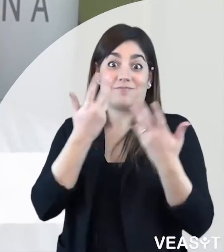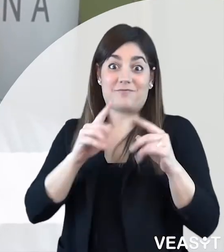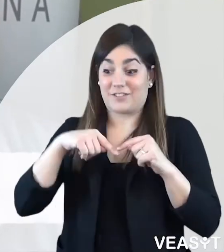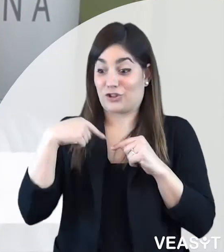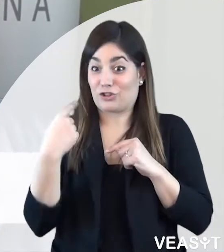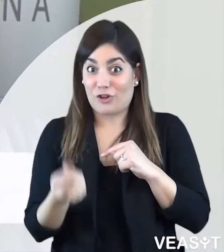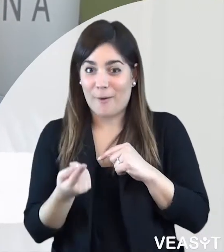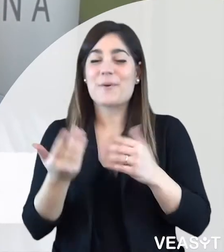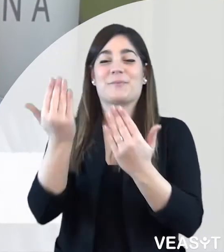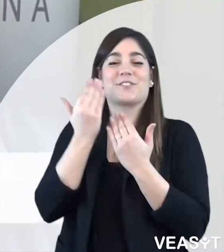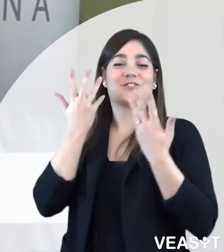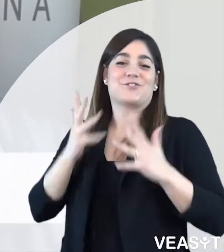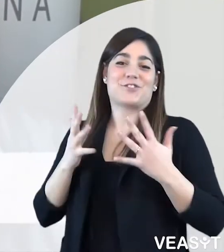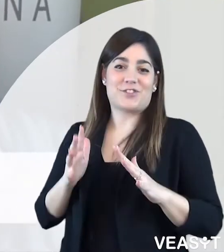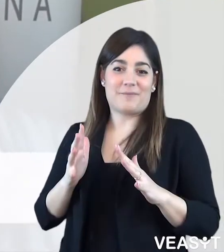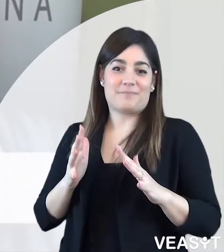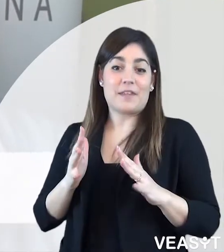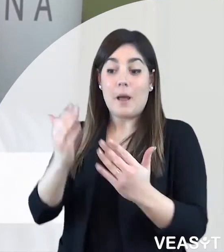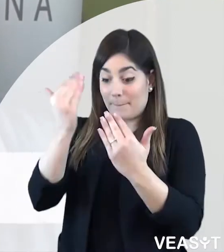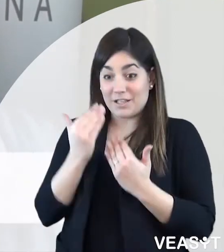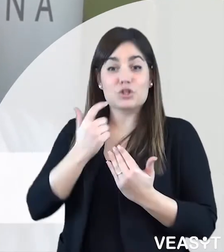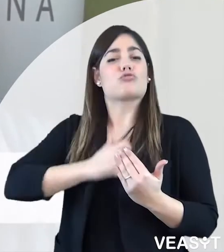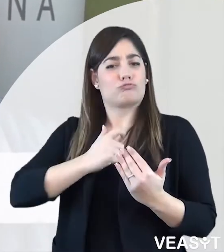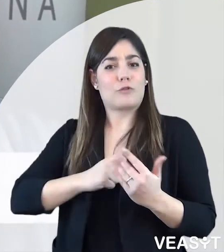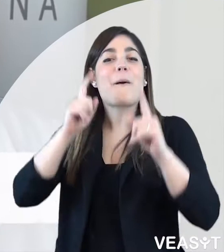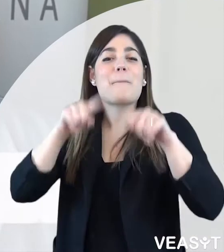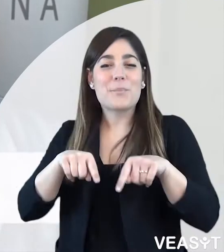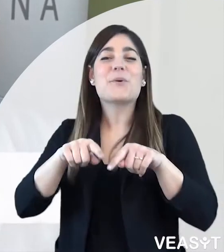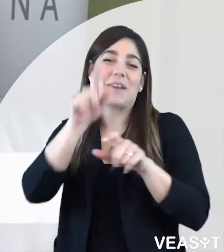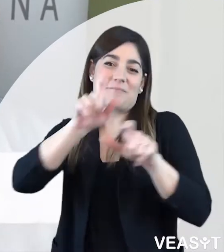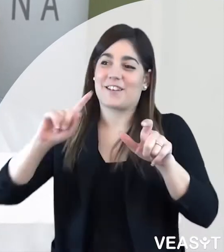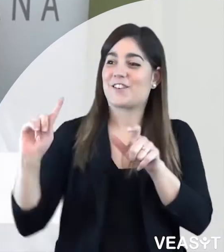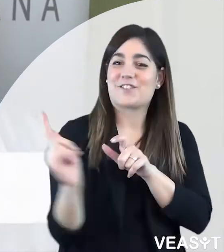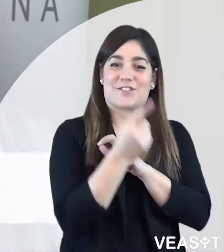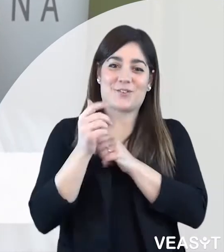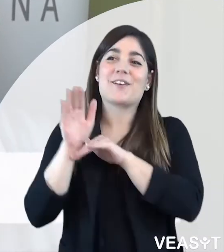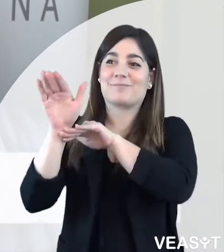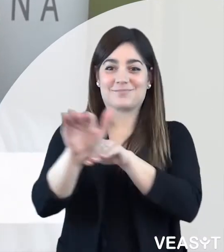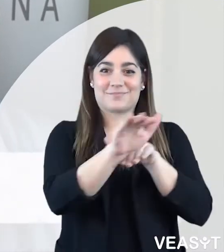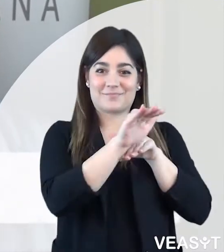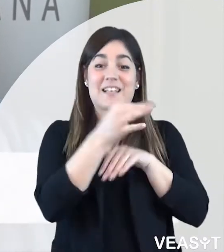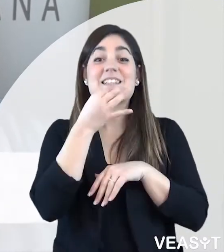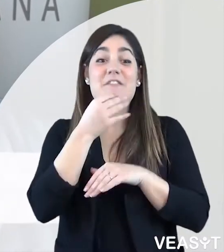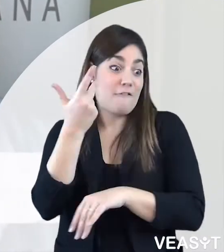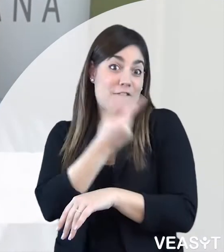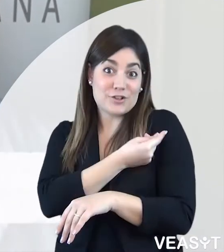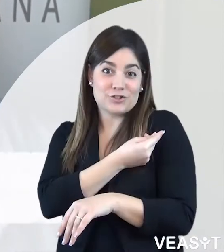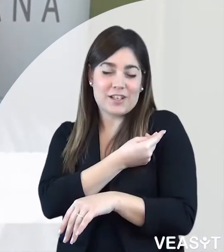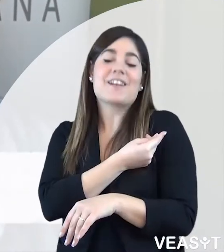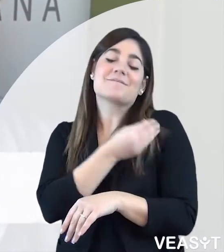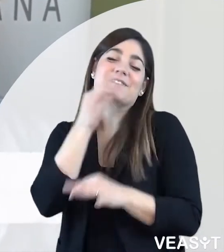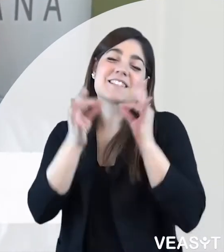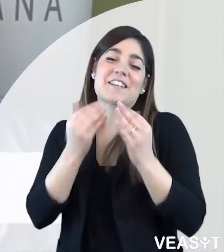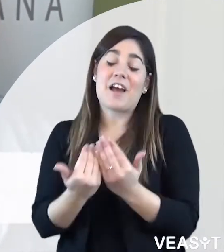seconda dose. Come tutti i vaccini ha un effetto protettivo per l'individuo e per la collettività. Quindi vaccinarsi